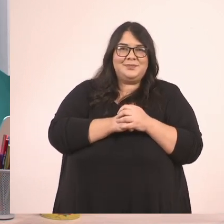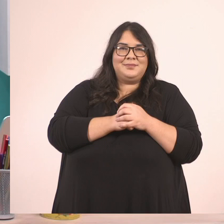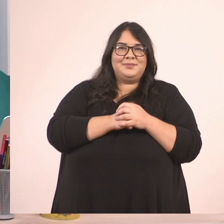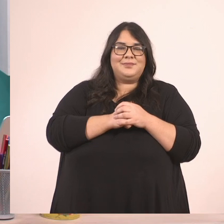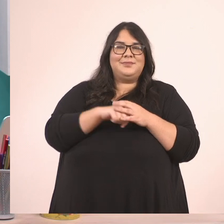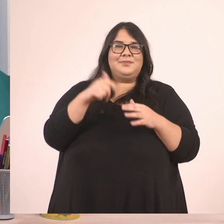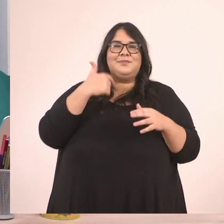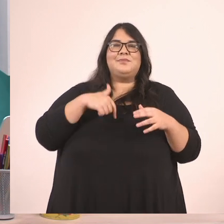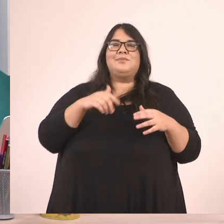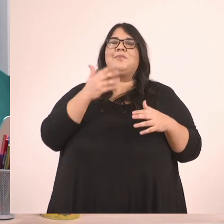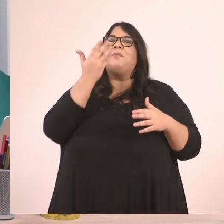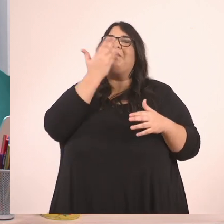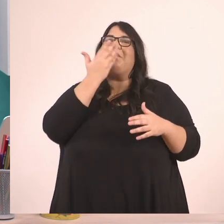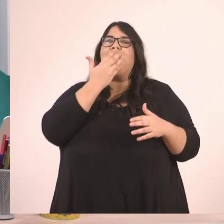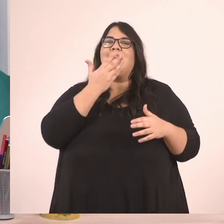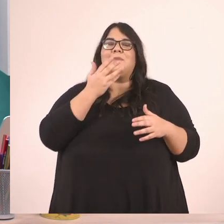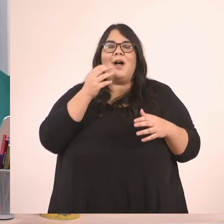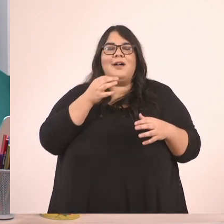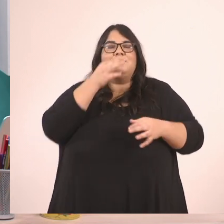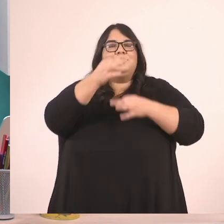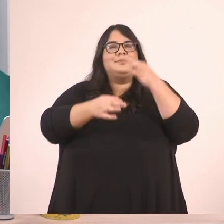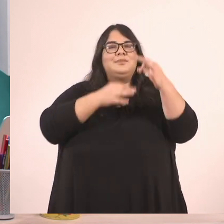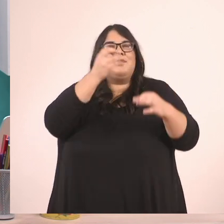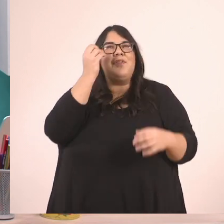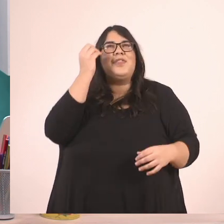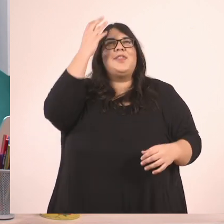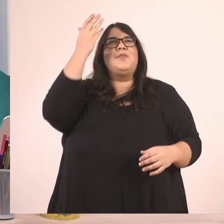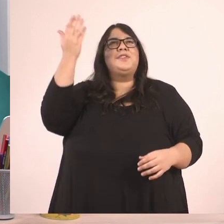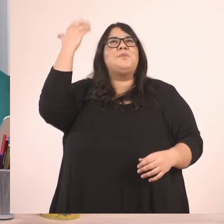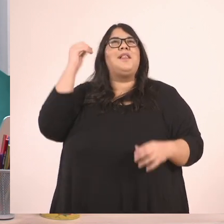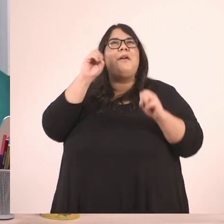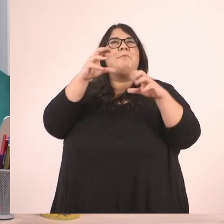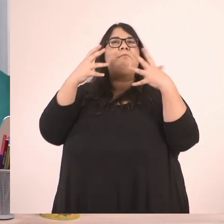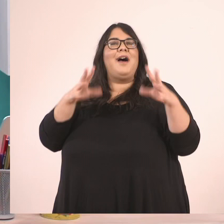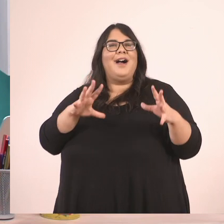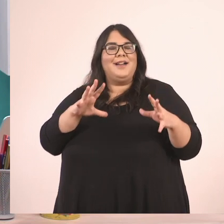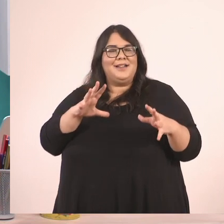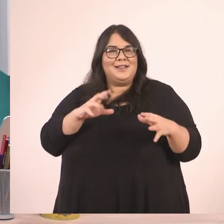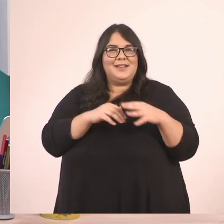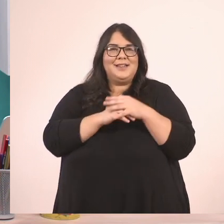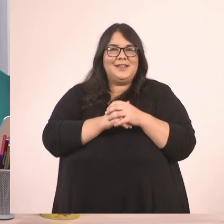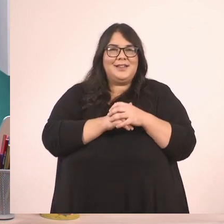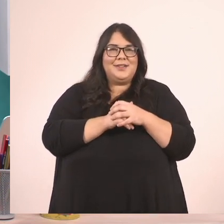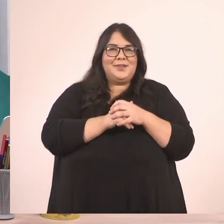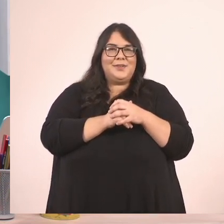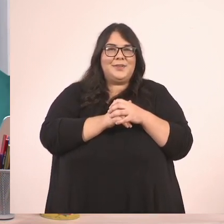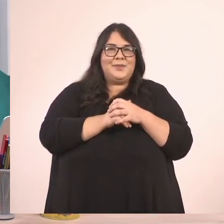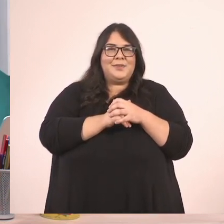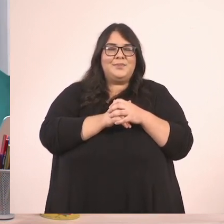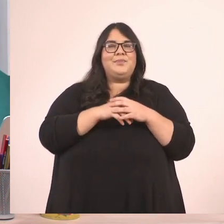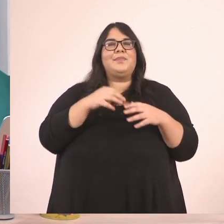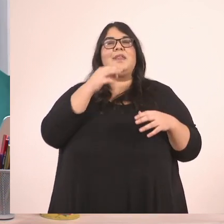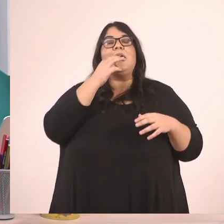να κάνουμε μια σύνδεση με τα προηγούμενα. Έχουμε μιλήσει για την